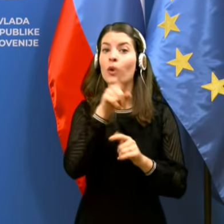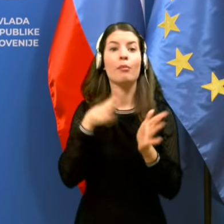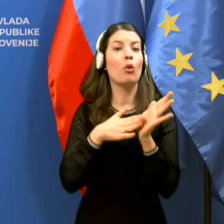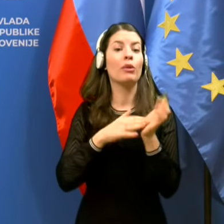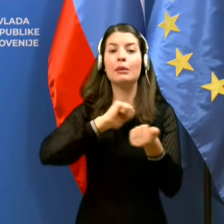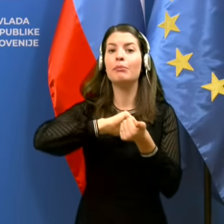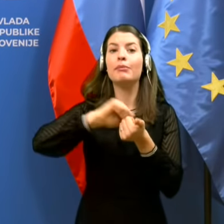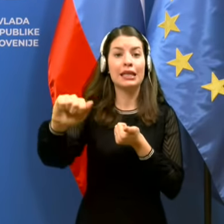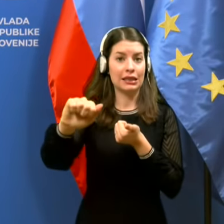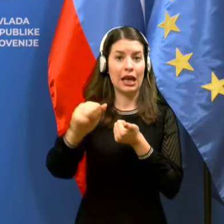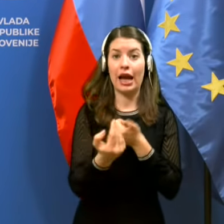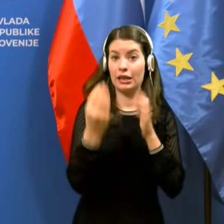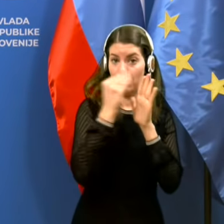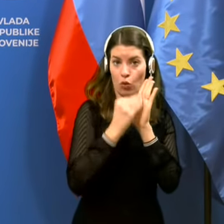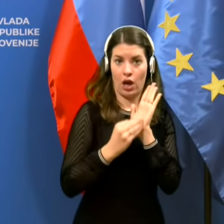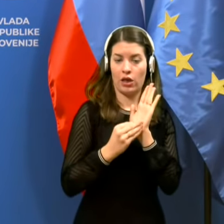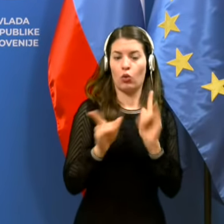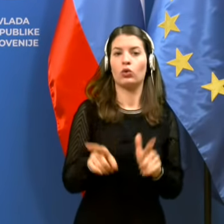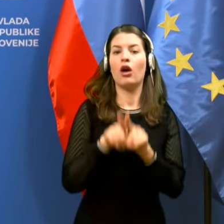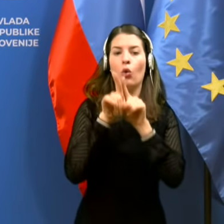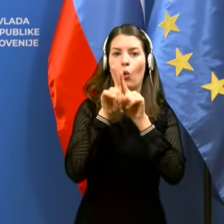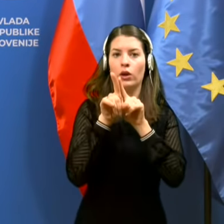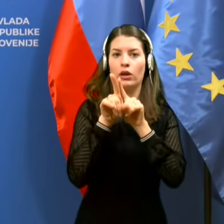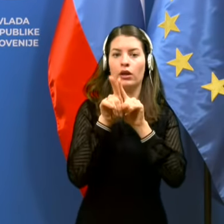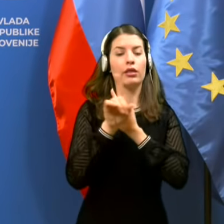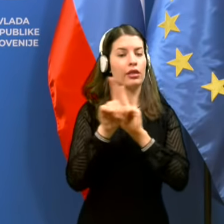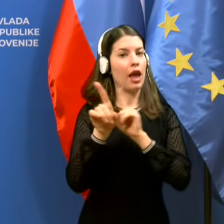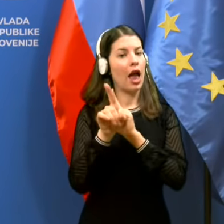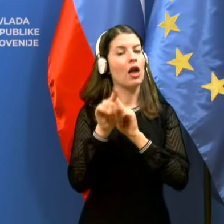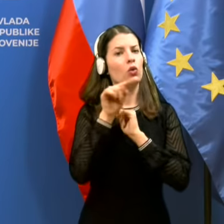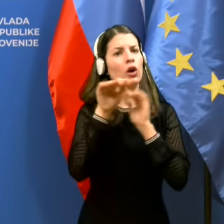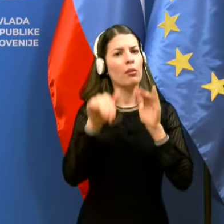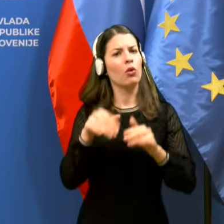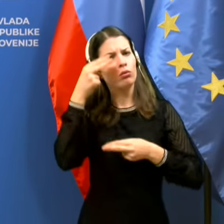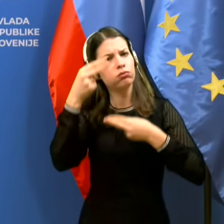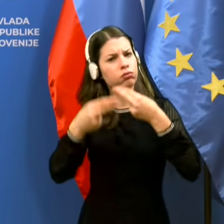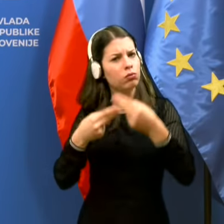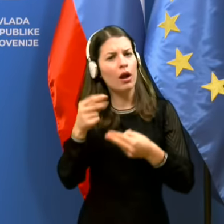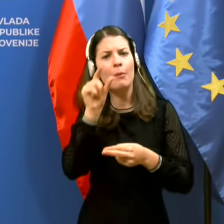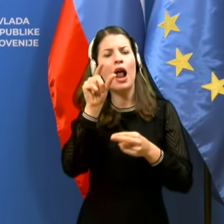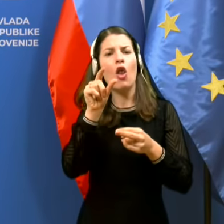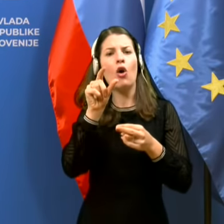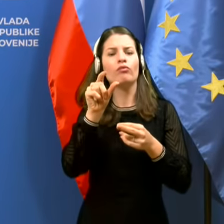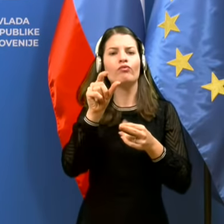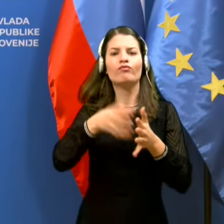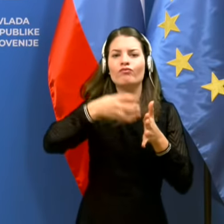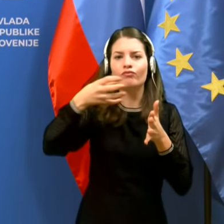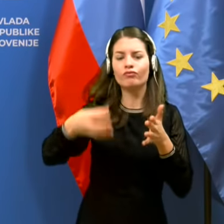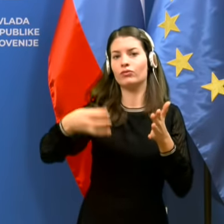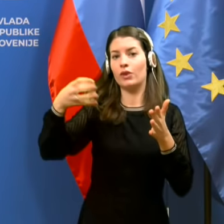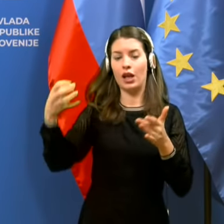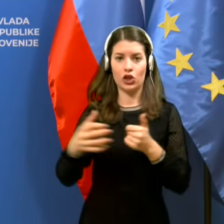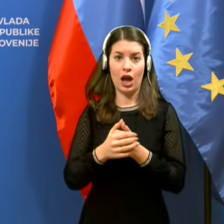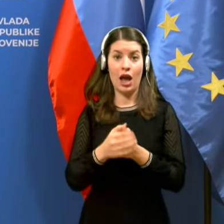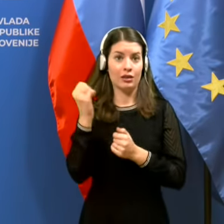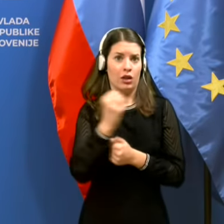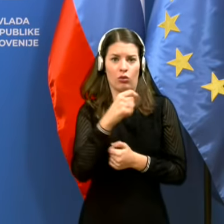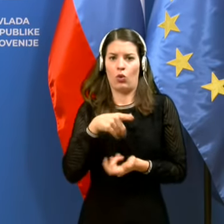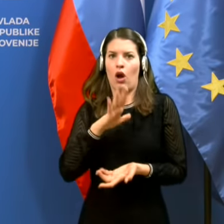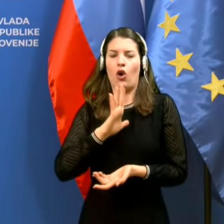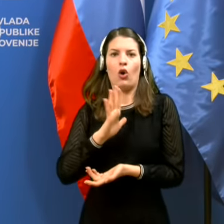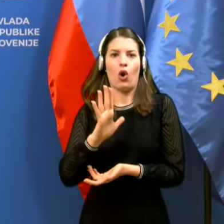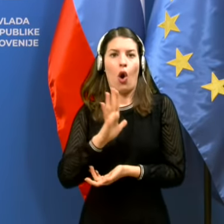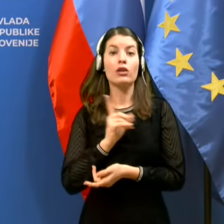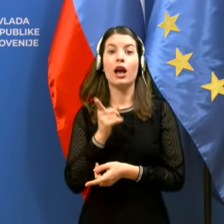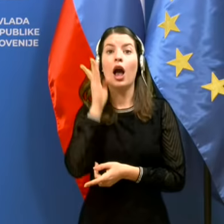brisanje iz baze. nekrat. Presoja je malo daljše okoli tega. In zato je katastrofa, to,